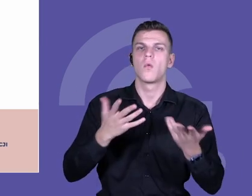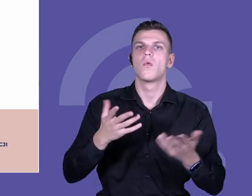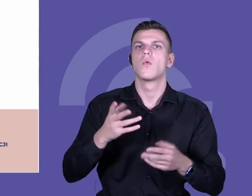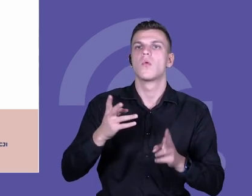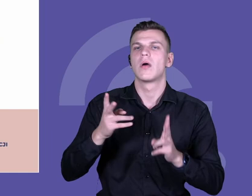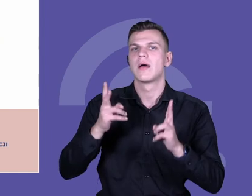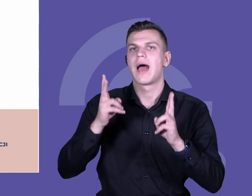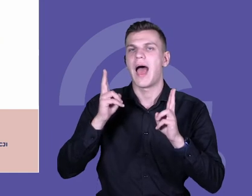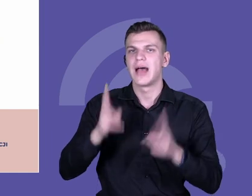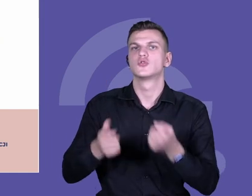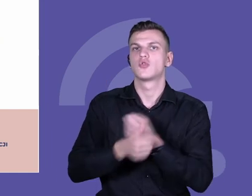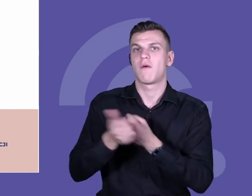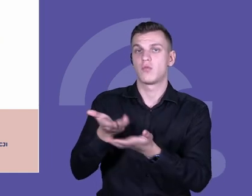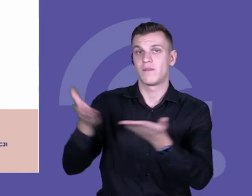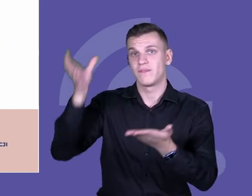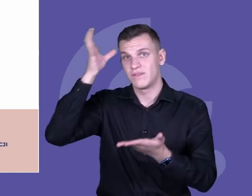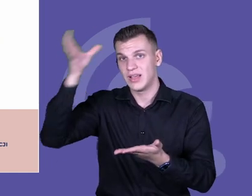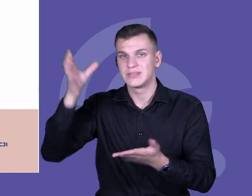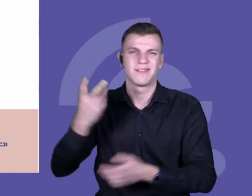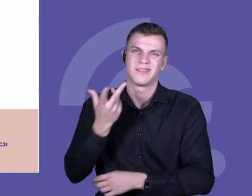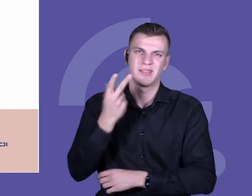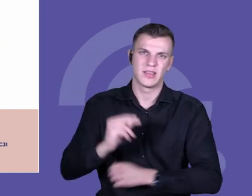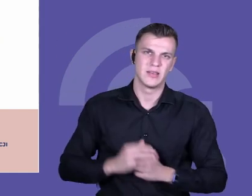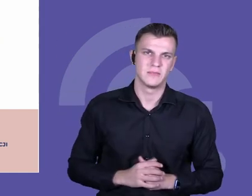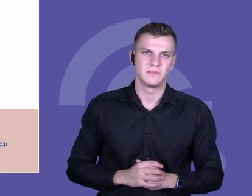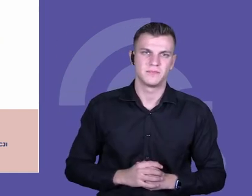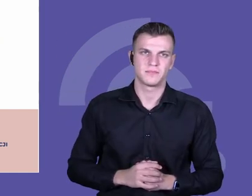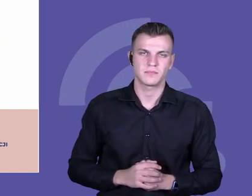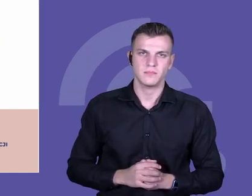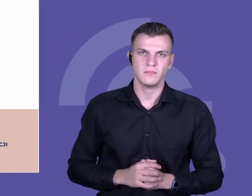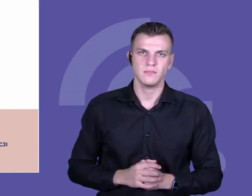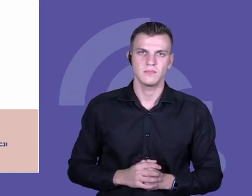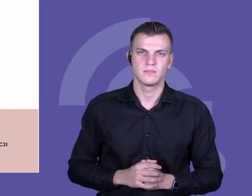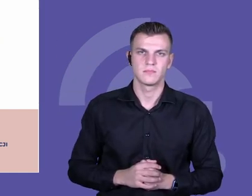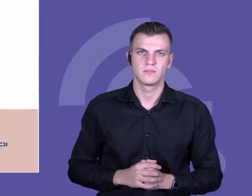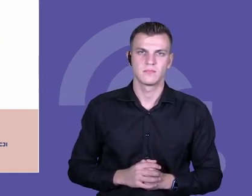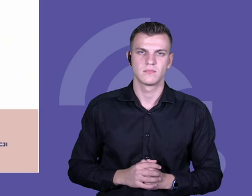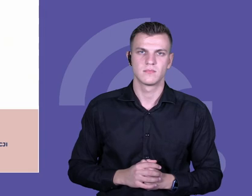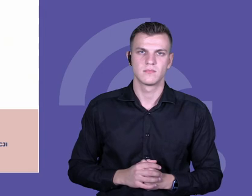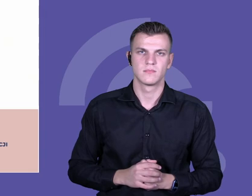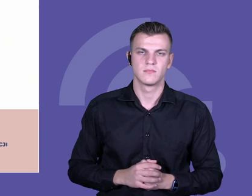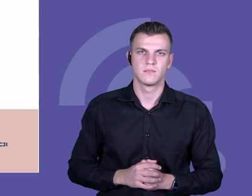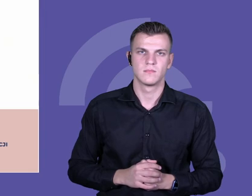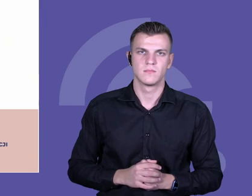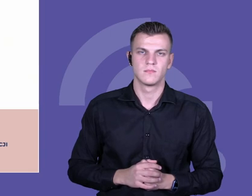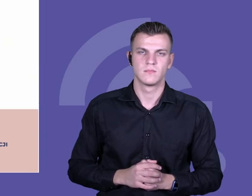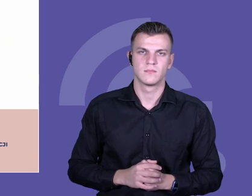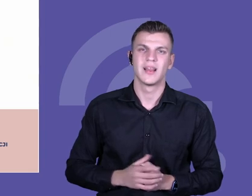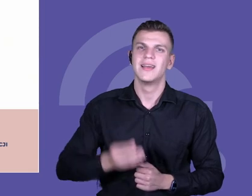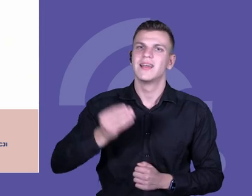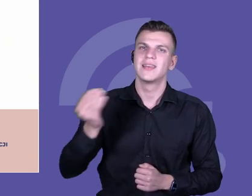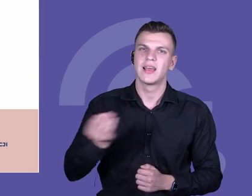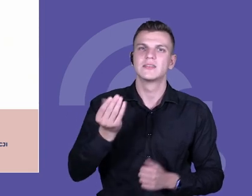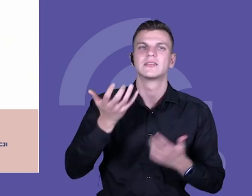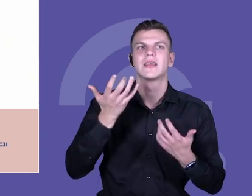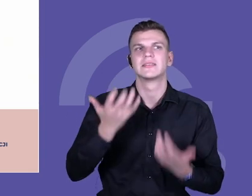Jeszcze chciałbym powiedzieć troszeczkę na temat to, co jest wewnątrz takiej